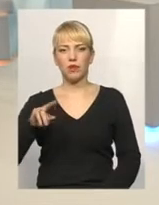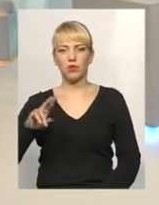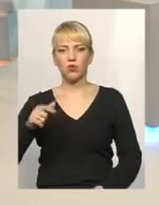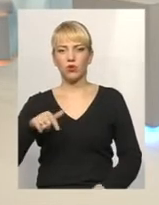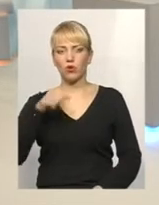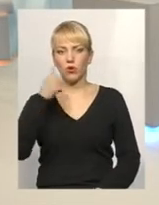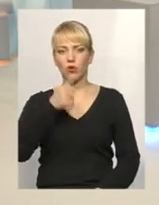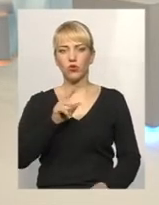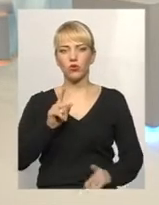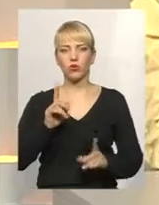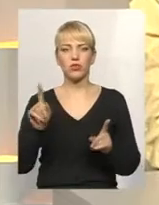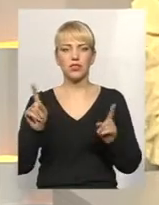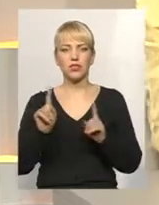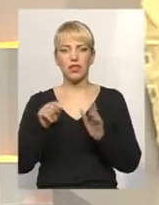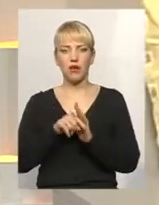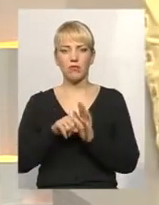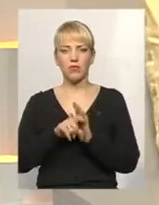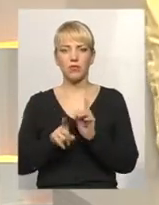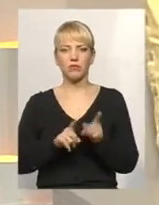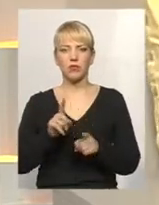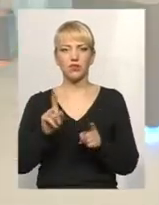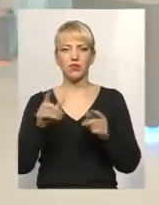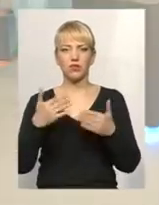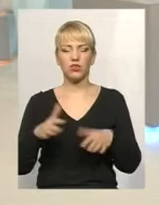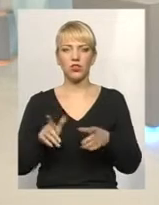саме зміниться і що вже змінилося в цій царень?